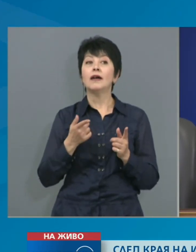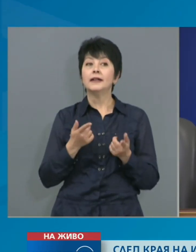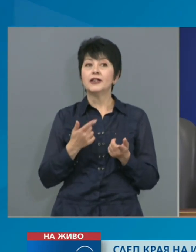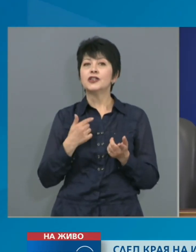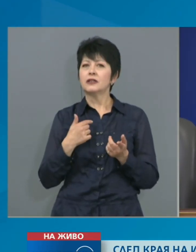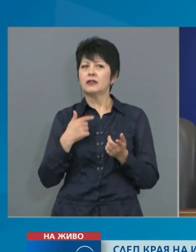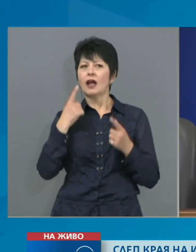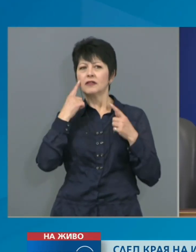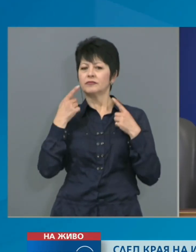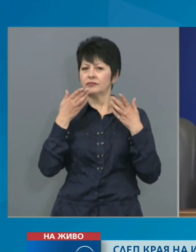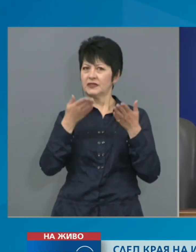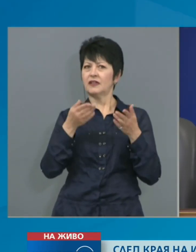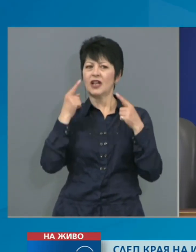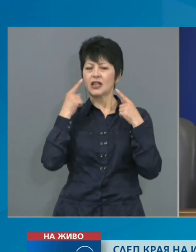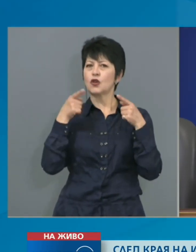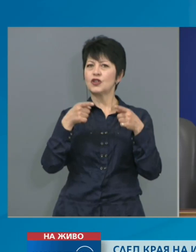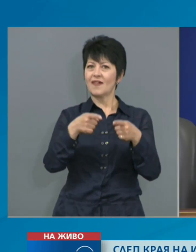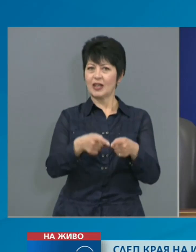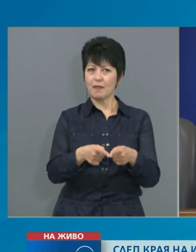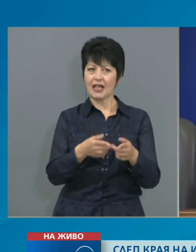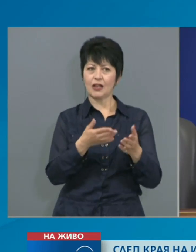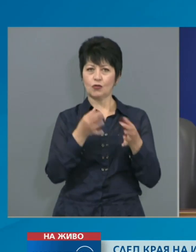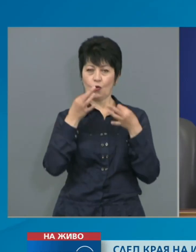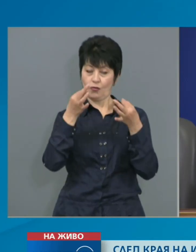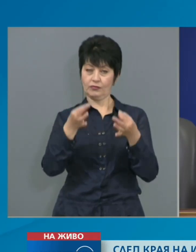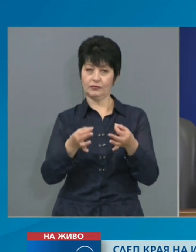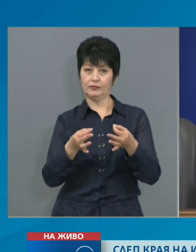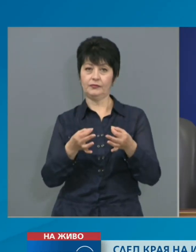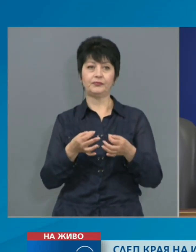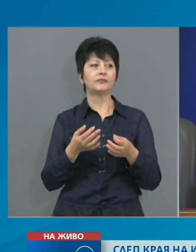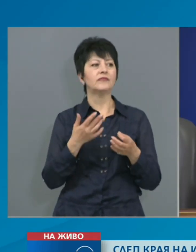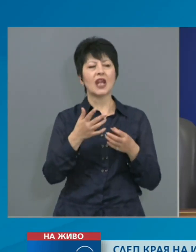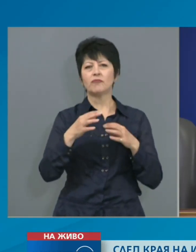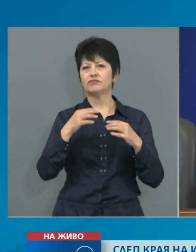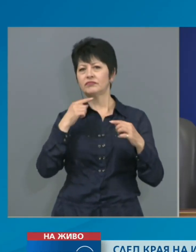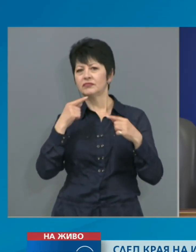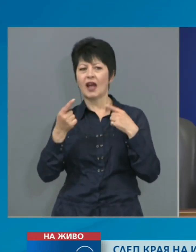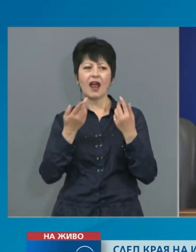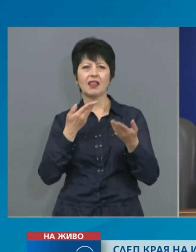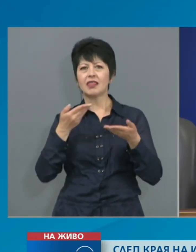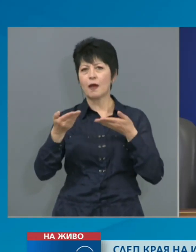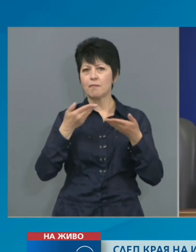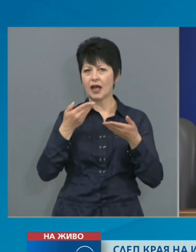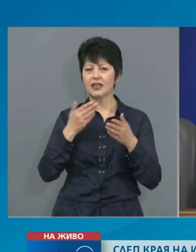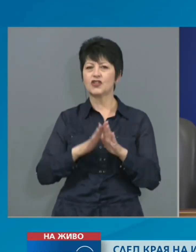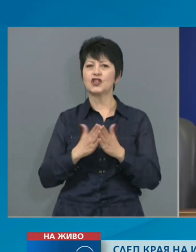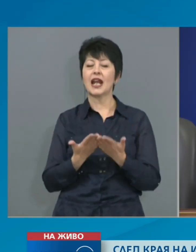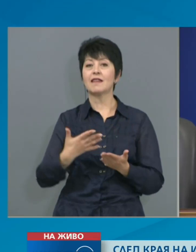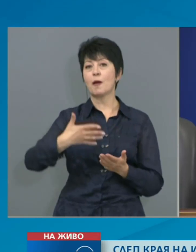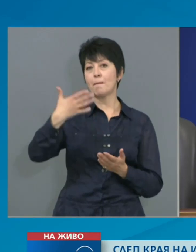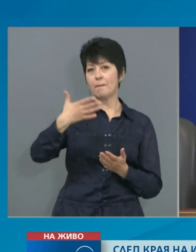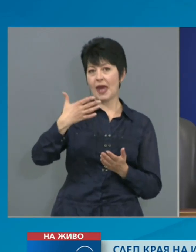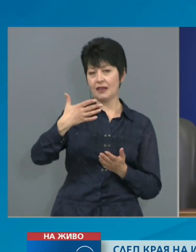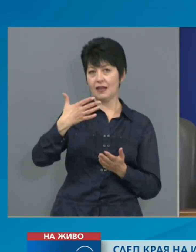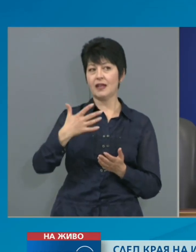вашето внимание към дебата, свързан с член пети, от закона за